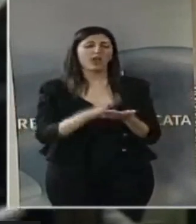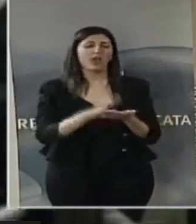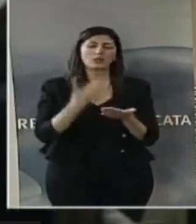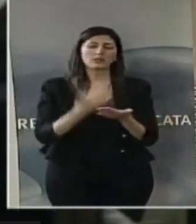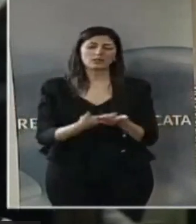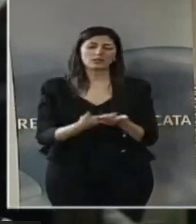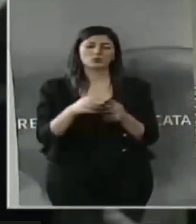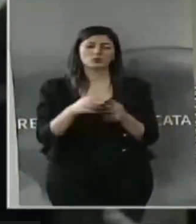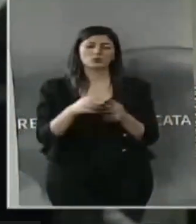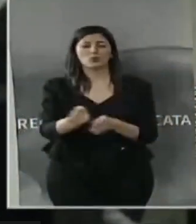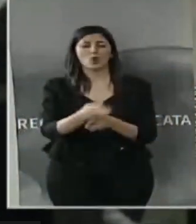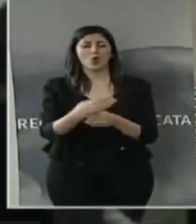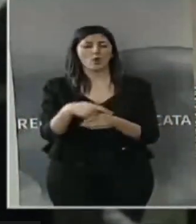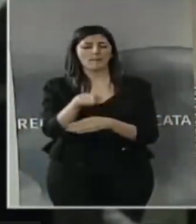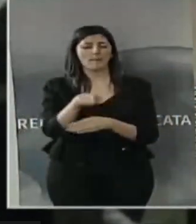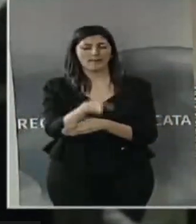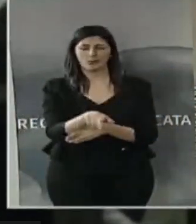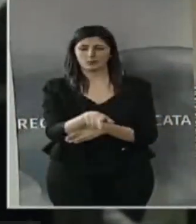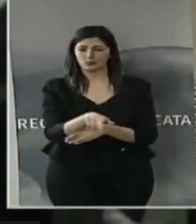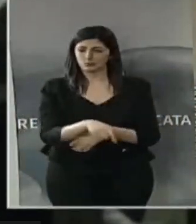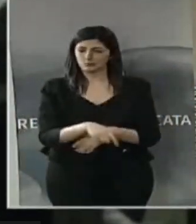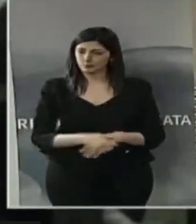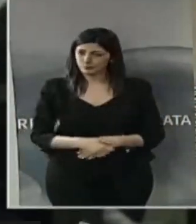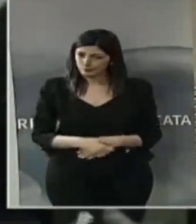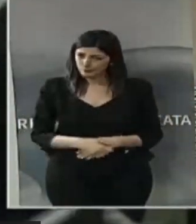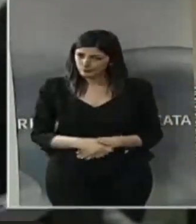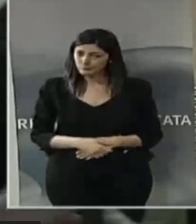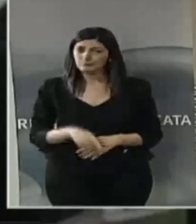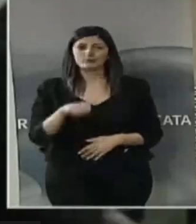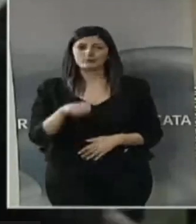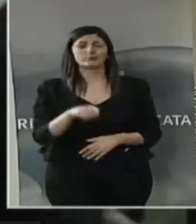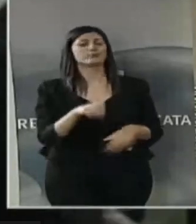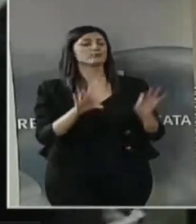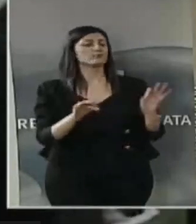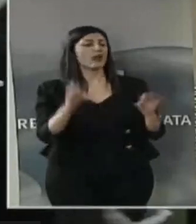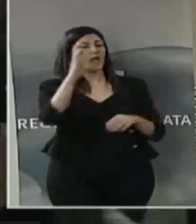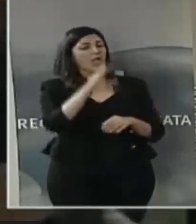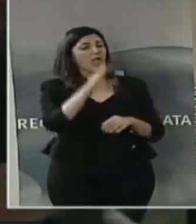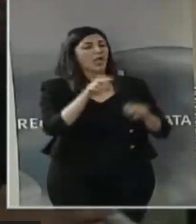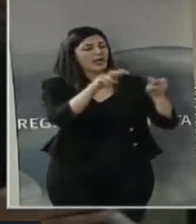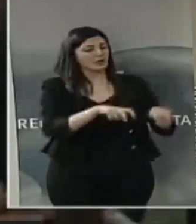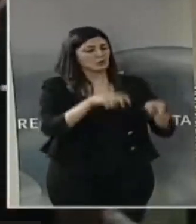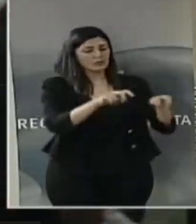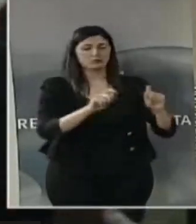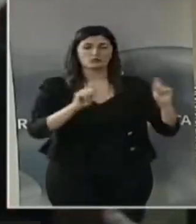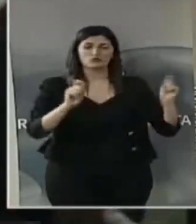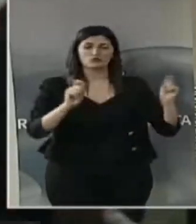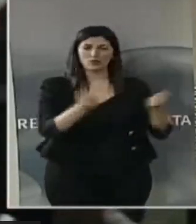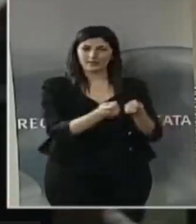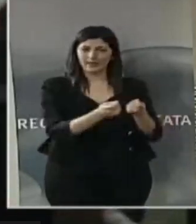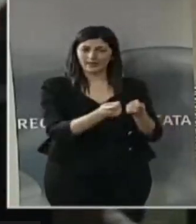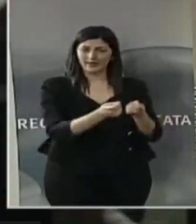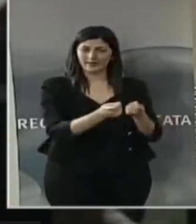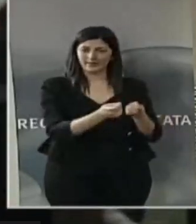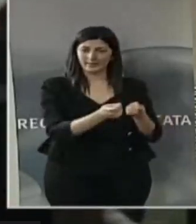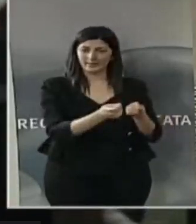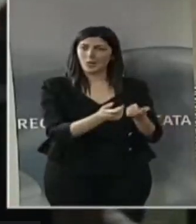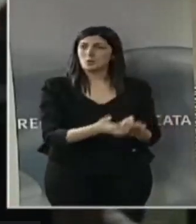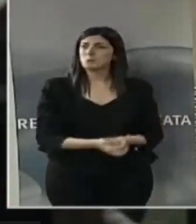di quel comparto che riguarda gli agriturismi in generale, non per la funzione che hanno